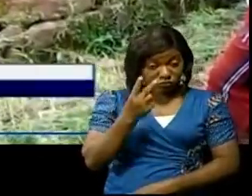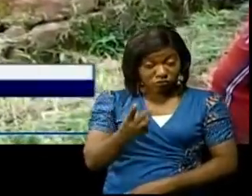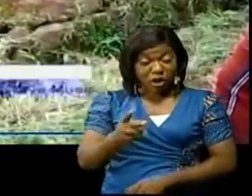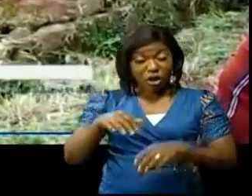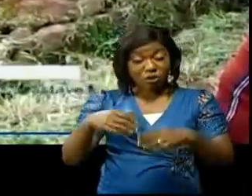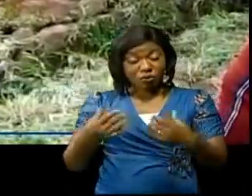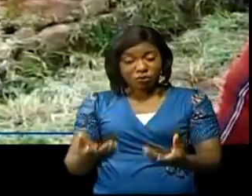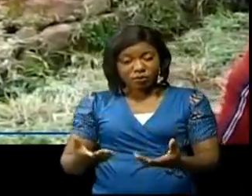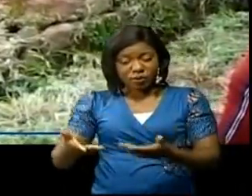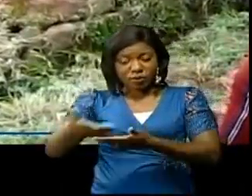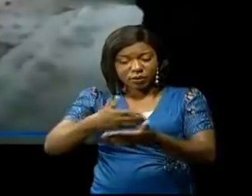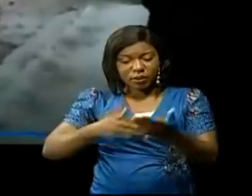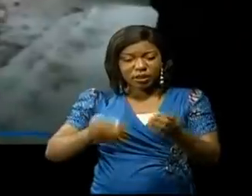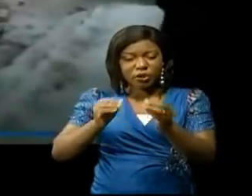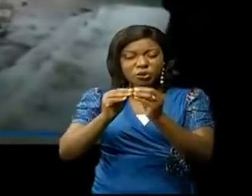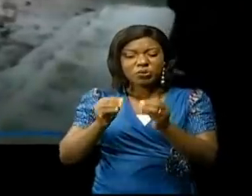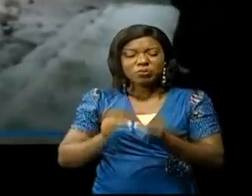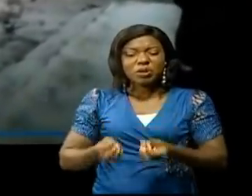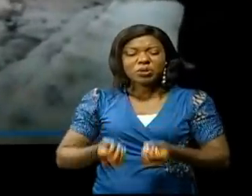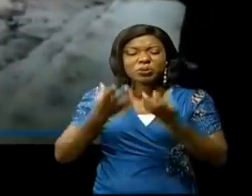essayer d'établir les bilans complets.